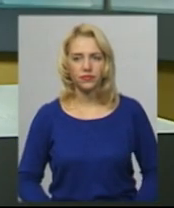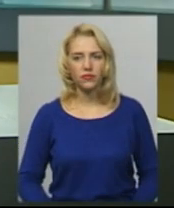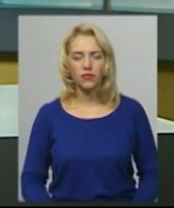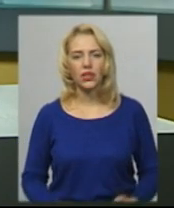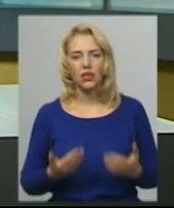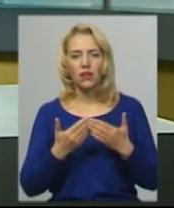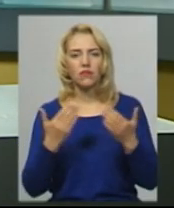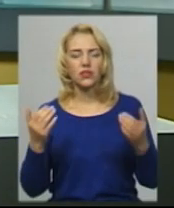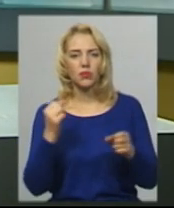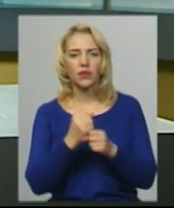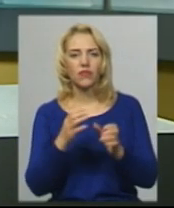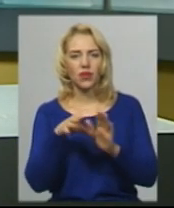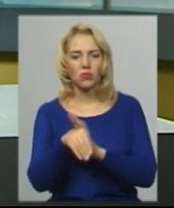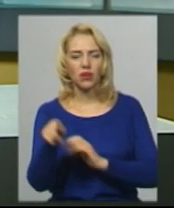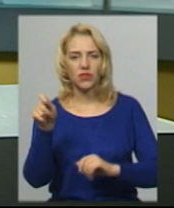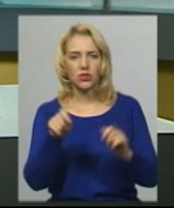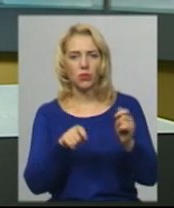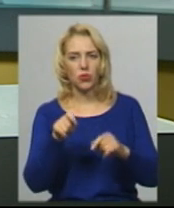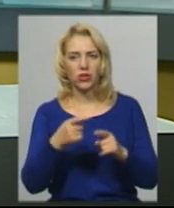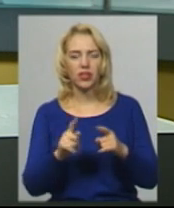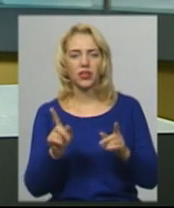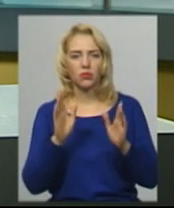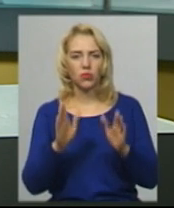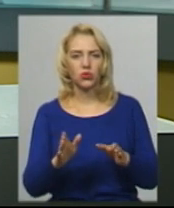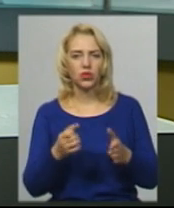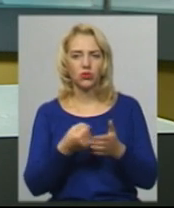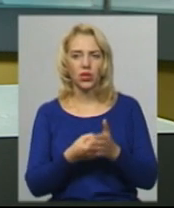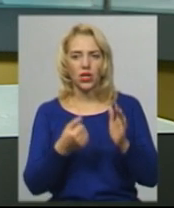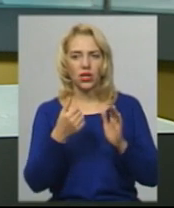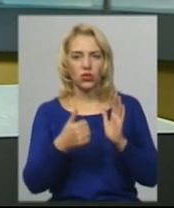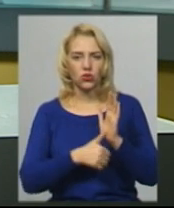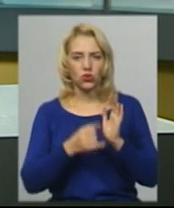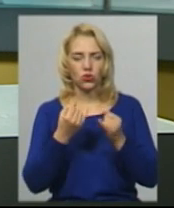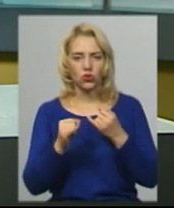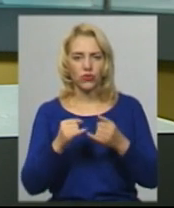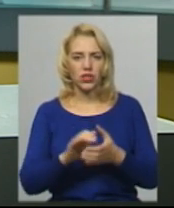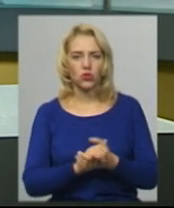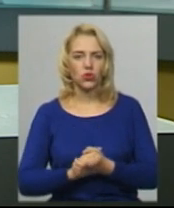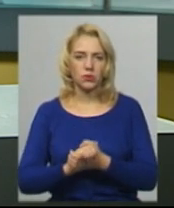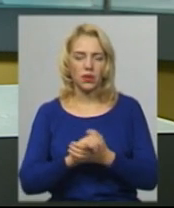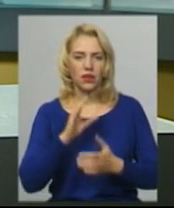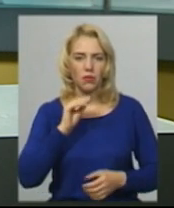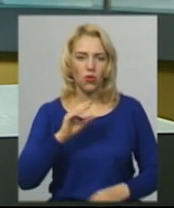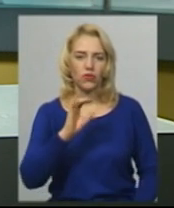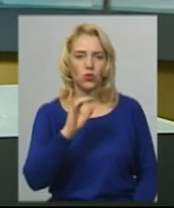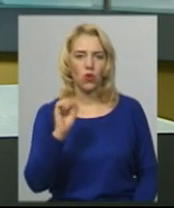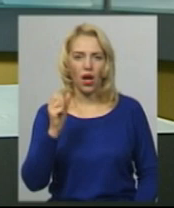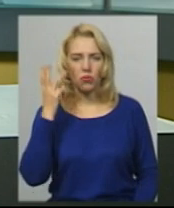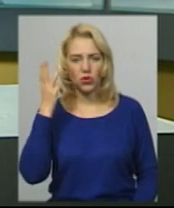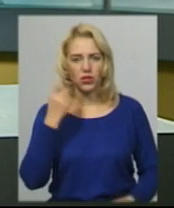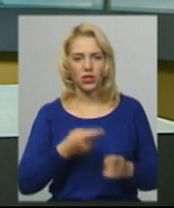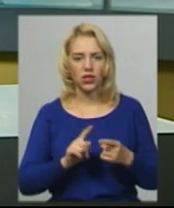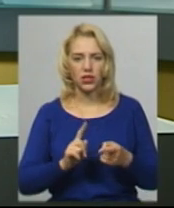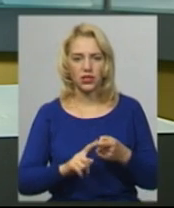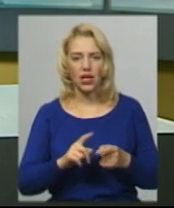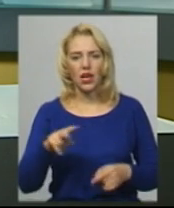Виставка діятиме в рамках фестивалю «Транслаторіум», який триватиме до 6 жовтня. Суспільний мовник ЮА Поділля – медіа-партнер літературно